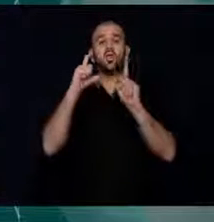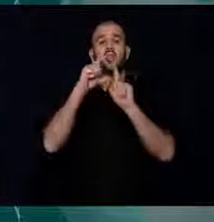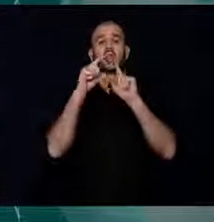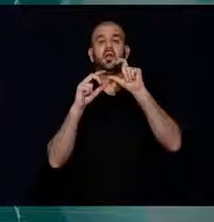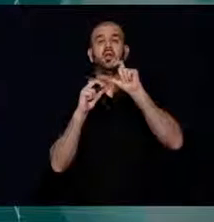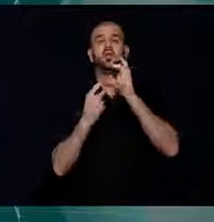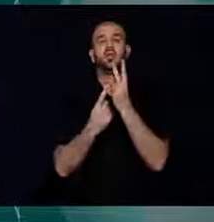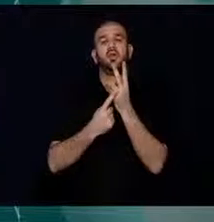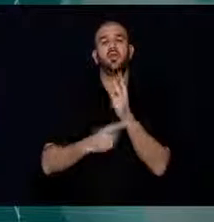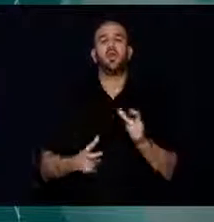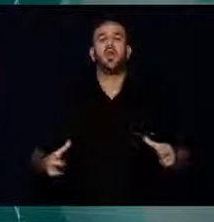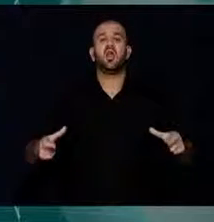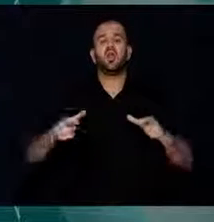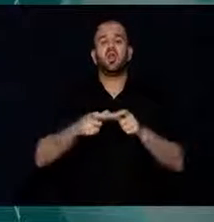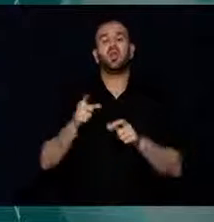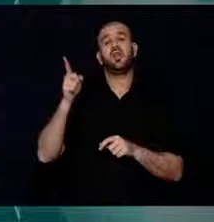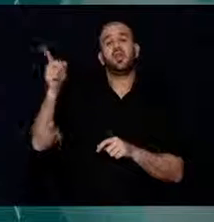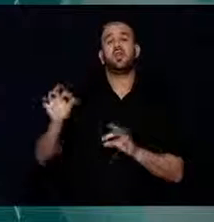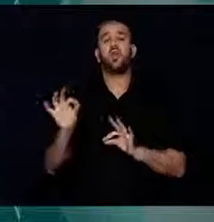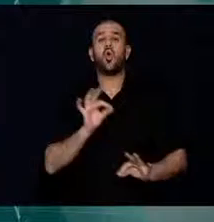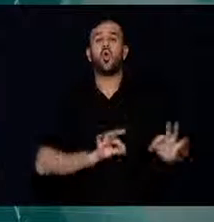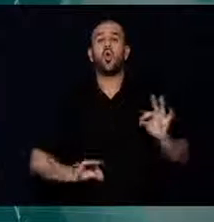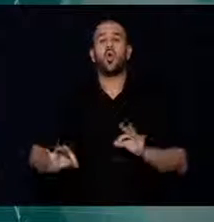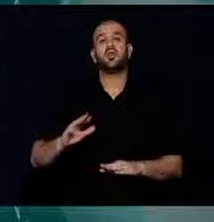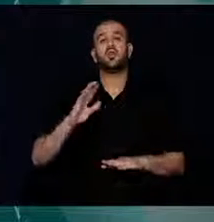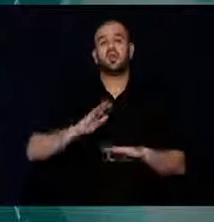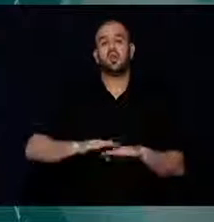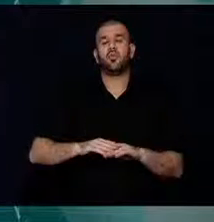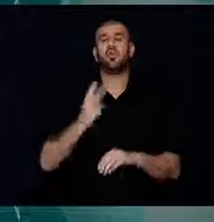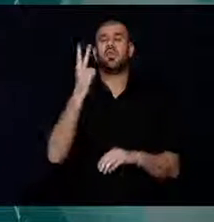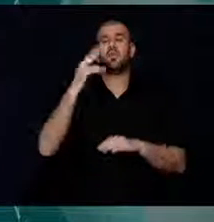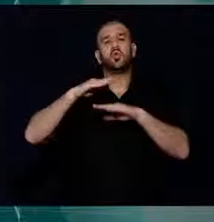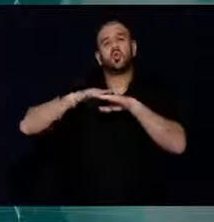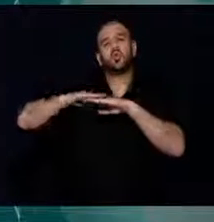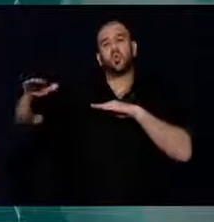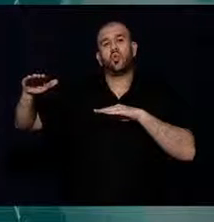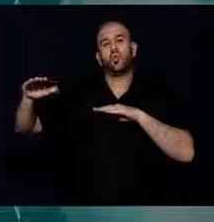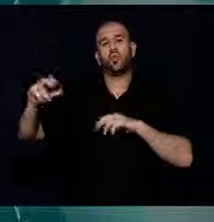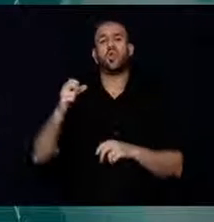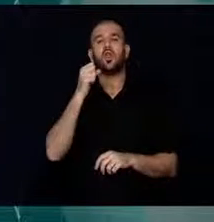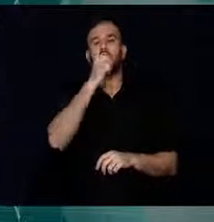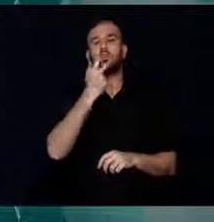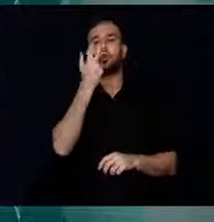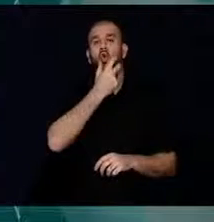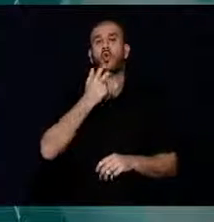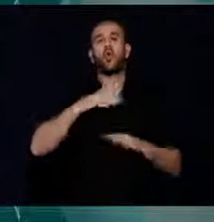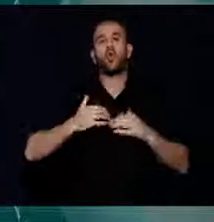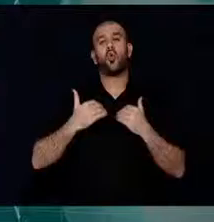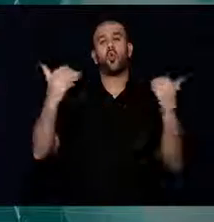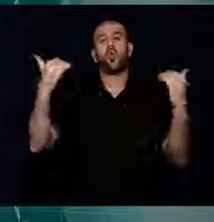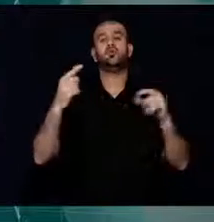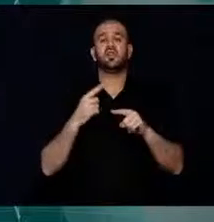Demokrasi Şehitlerini Yaşatma Derneği tarafından organize edilen, iki